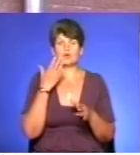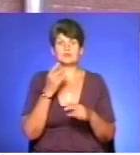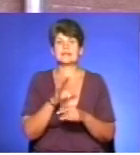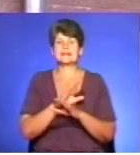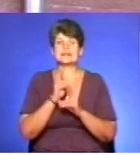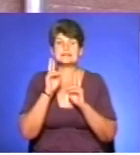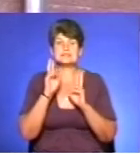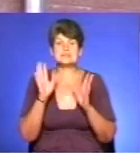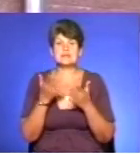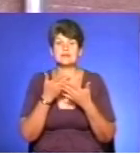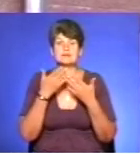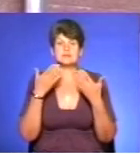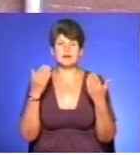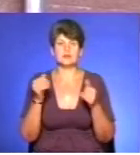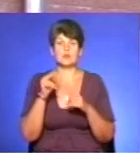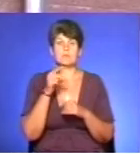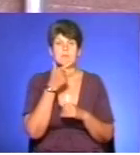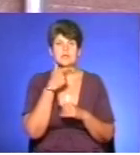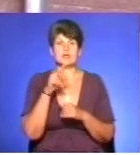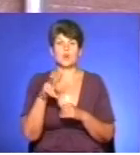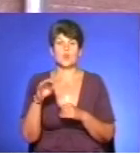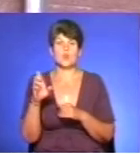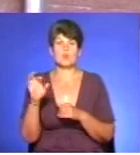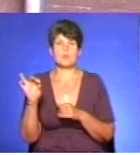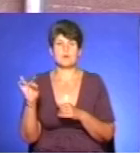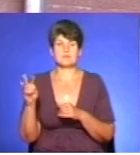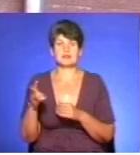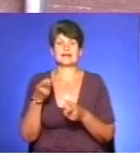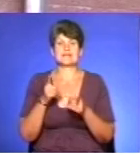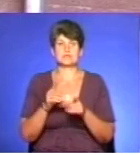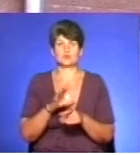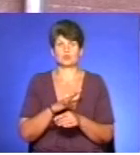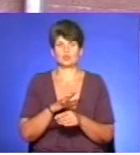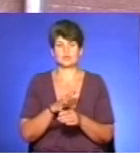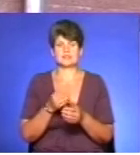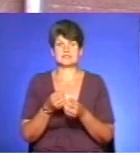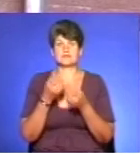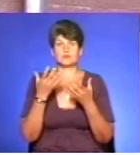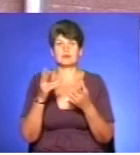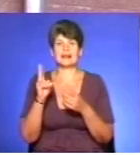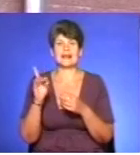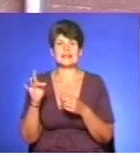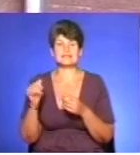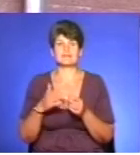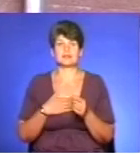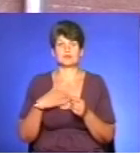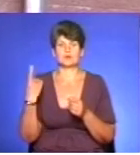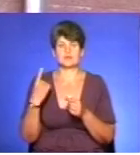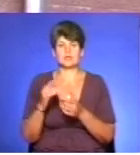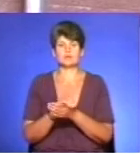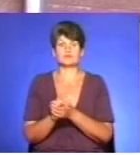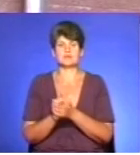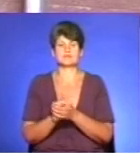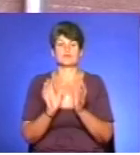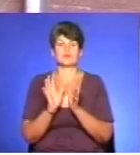Любомири, людина, яка була дійсно освіточим краєзнавства в нашому краї, Товариство охорони